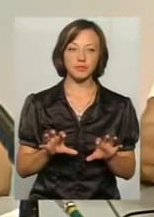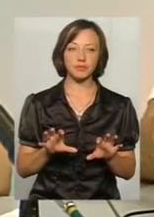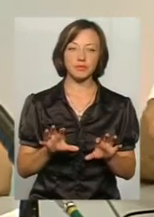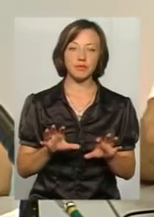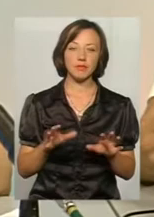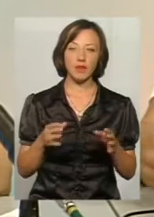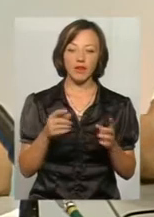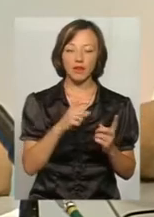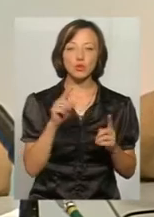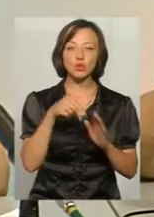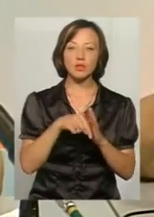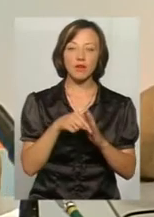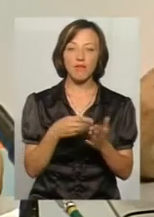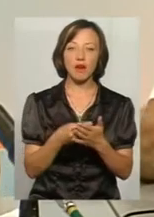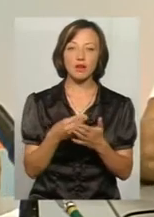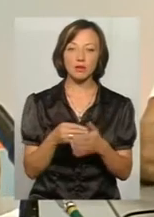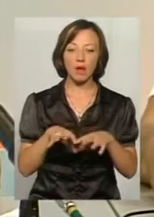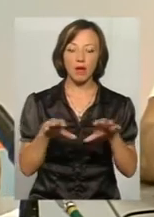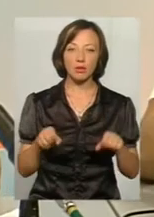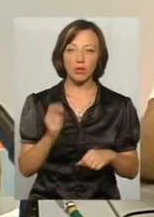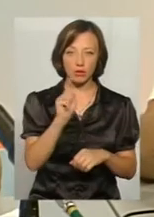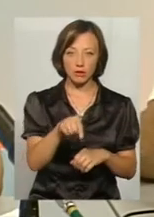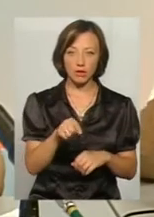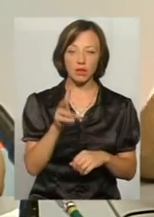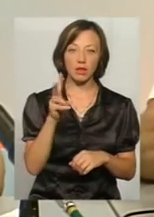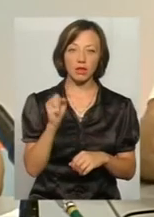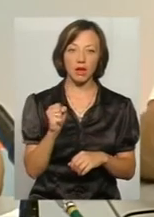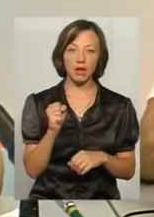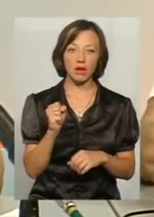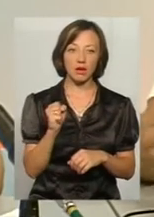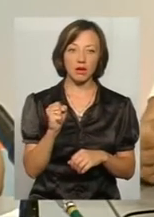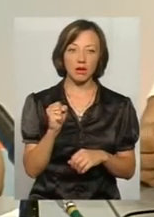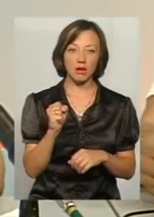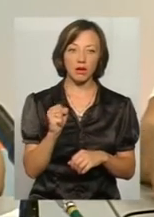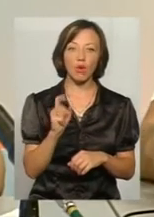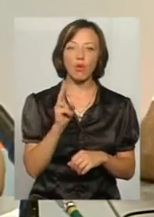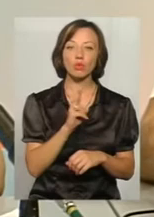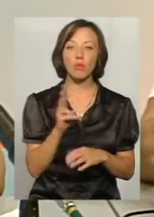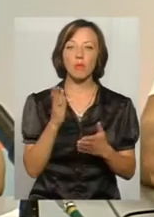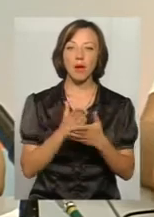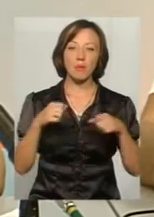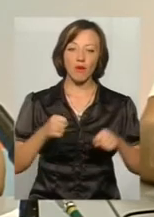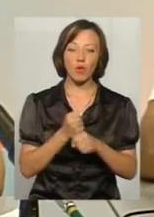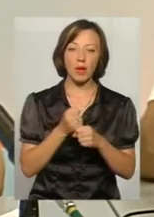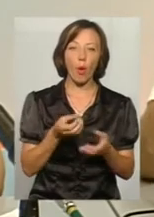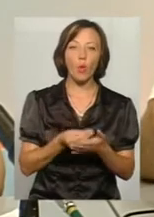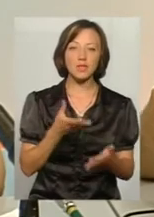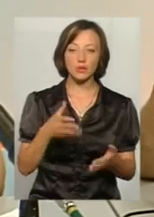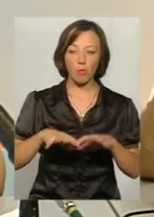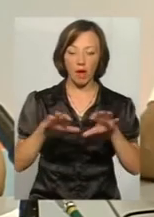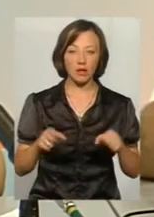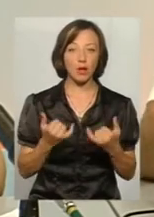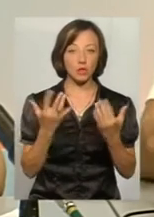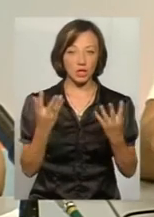принципі, визначення вартості майна покладалося безпосередньо на суб'єктів оціночної діяльності. На сьогоднішній день закон